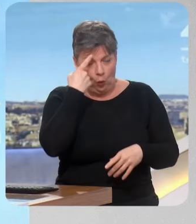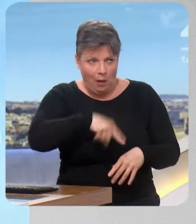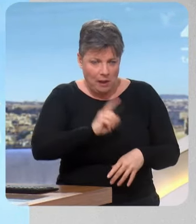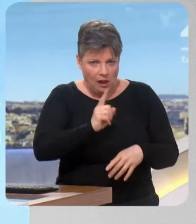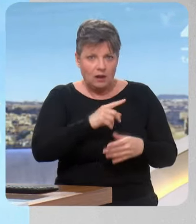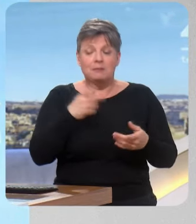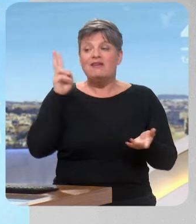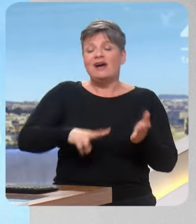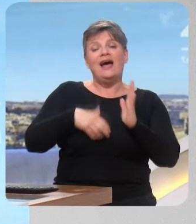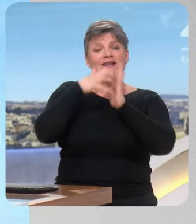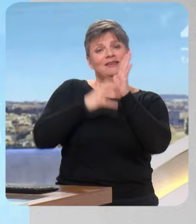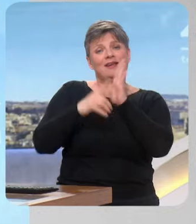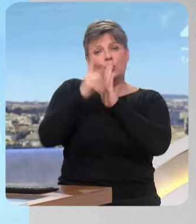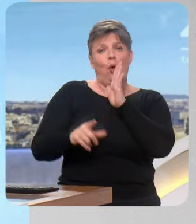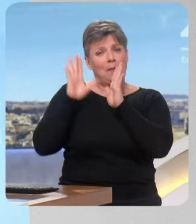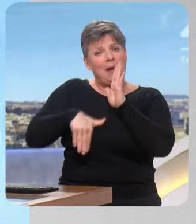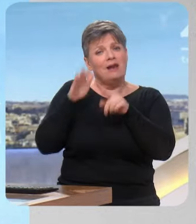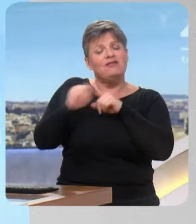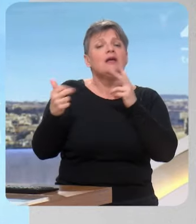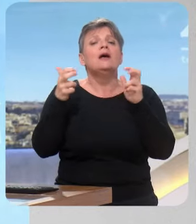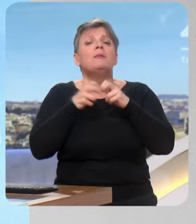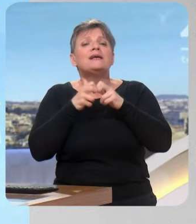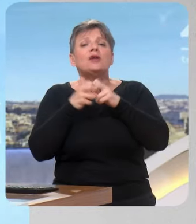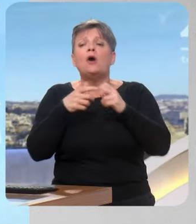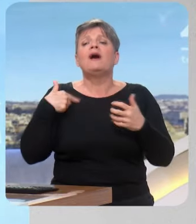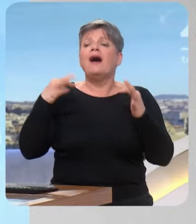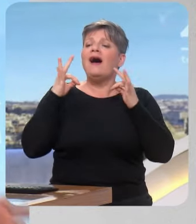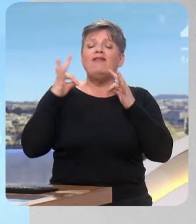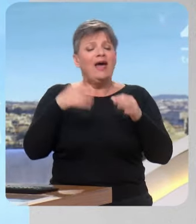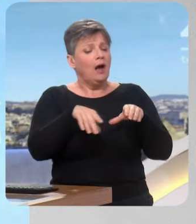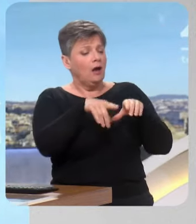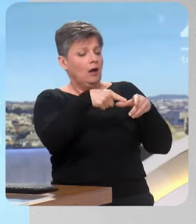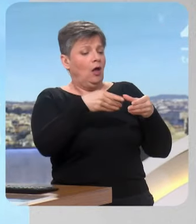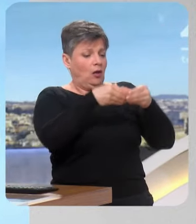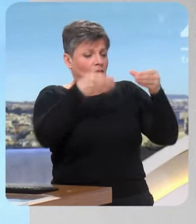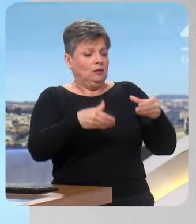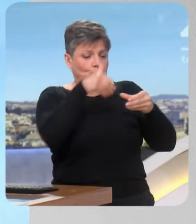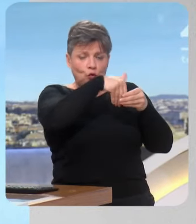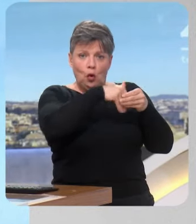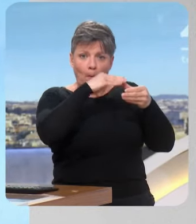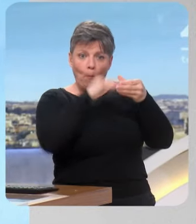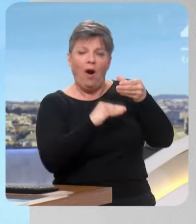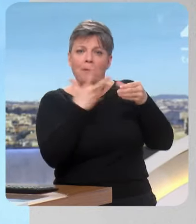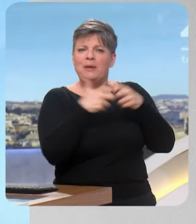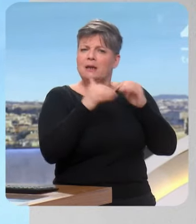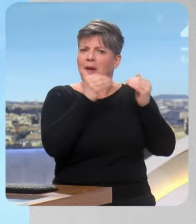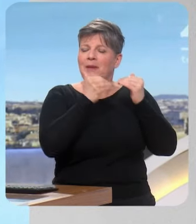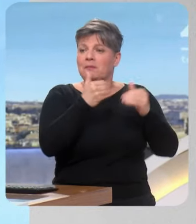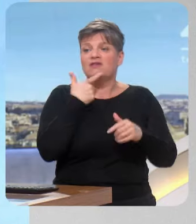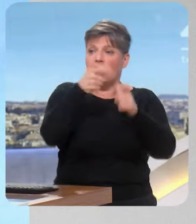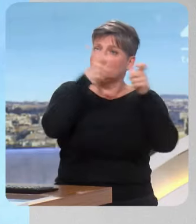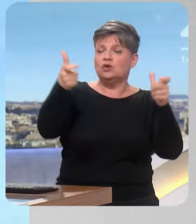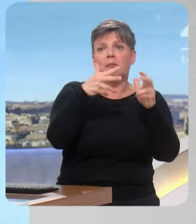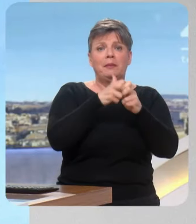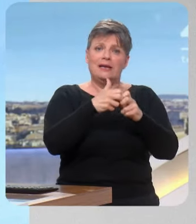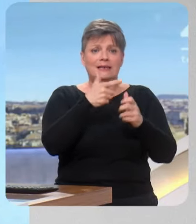n'y croit pas quand le texte de loi est mal pensé. Par exemple, vous prenez l'exemple de la schrimflation. L'industriel va baisser la quantité, augmenter le prix. Et c'est à nous, le distributeur, d